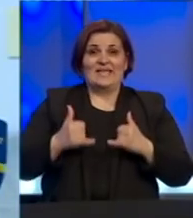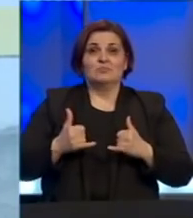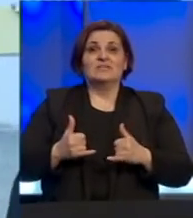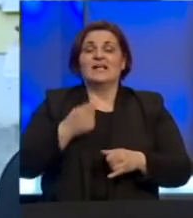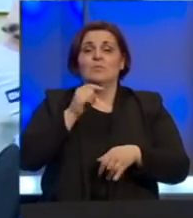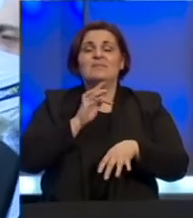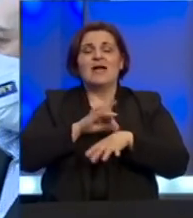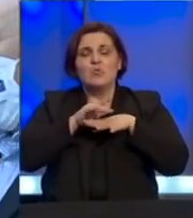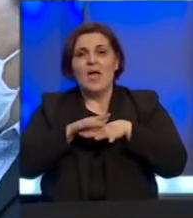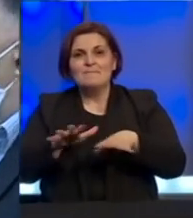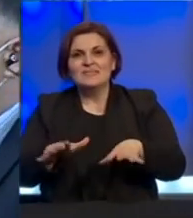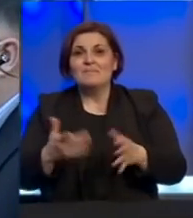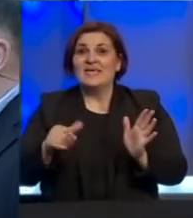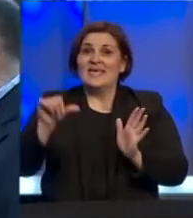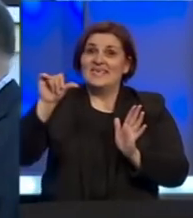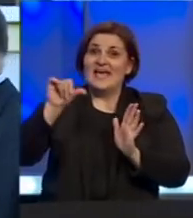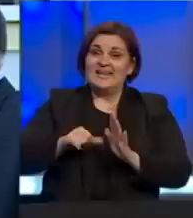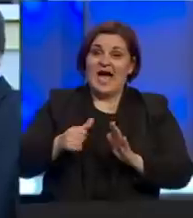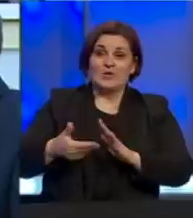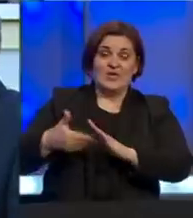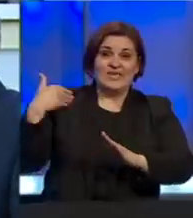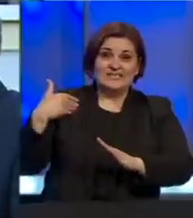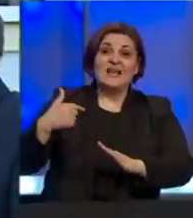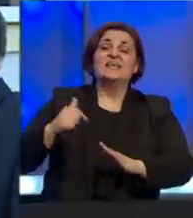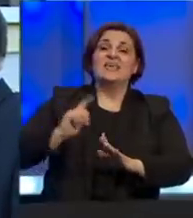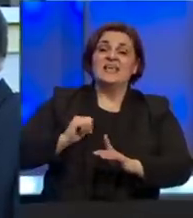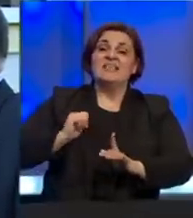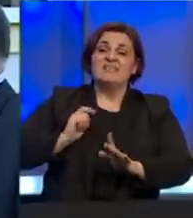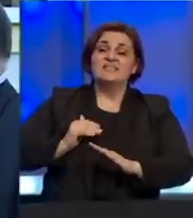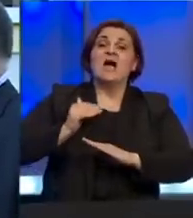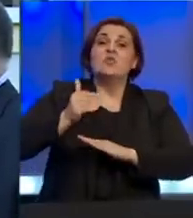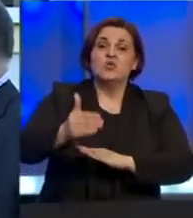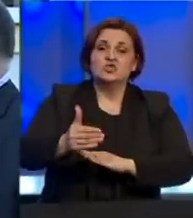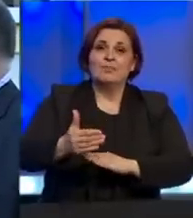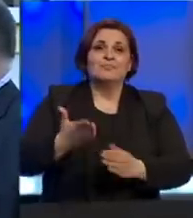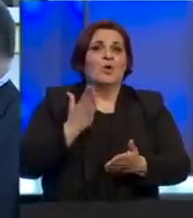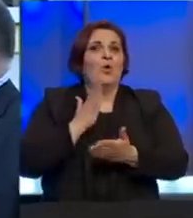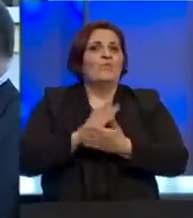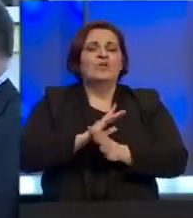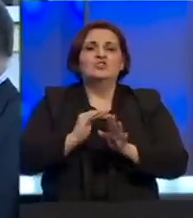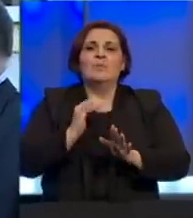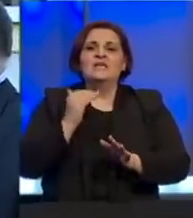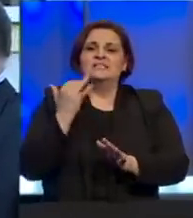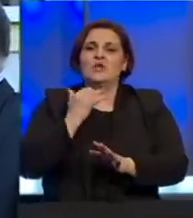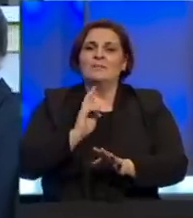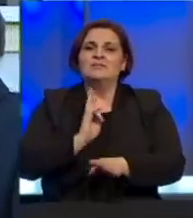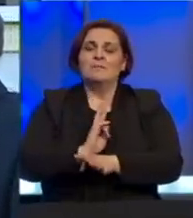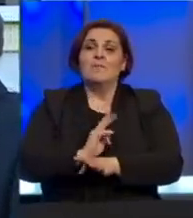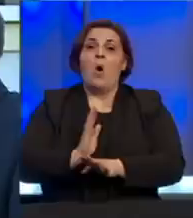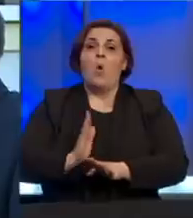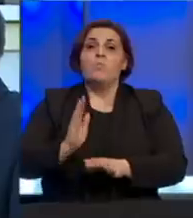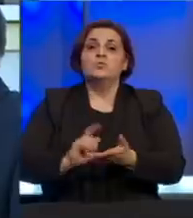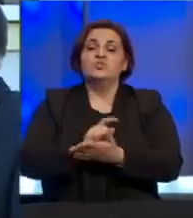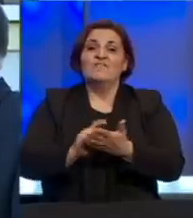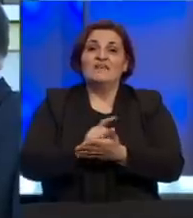epidemija? Da li je najgore iza nas ili tek slijedi? Ono što uvijek s oprizom pristupamo kada govorimo o budućem